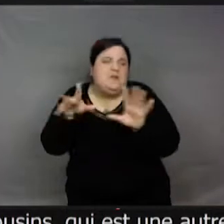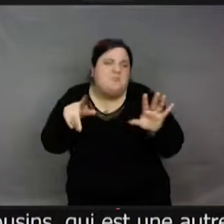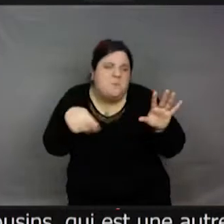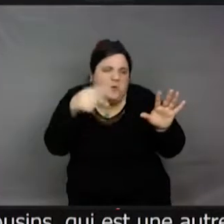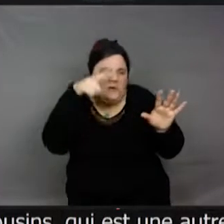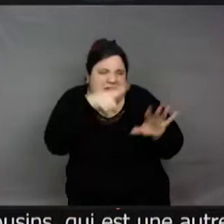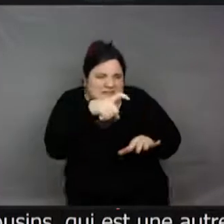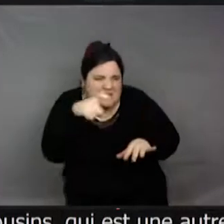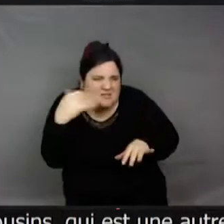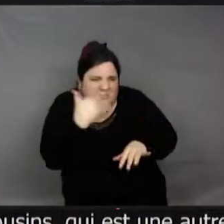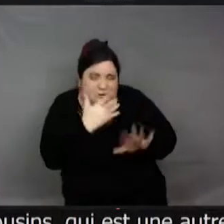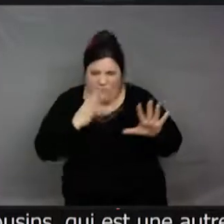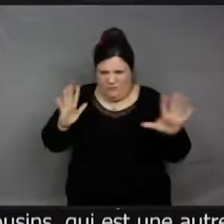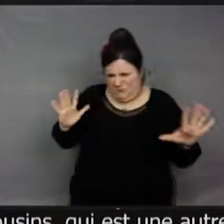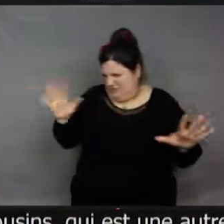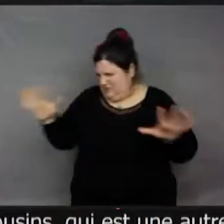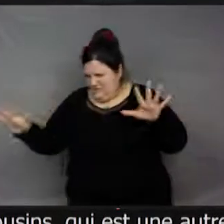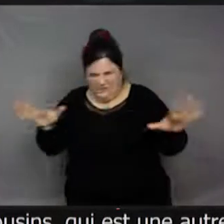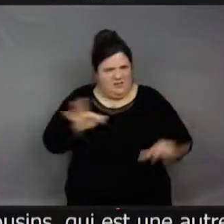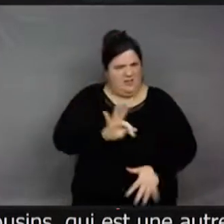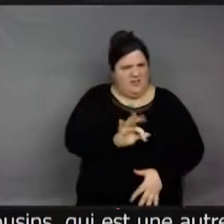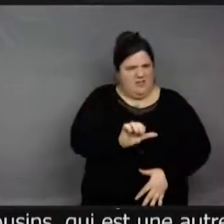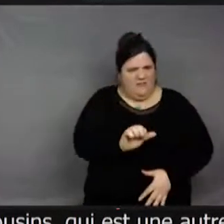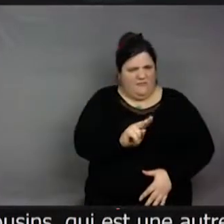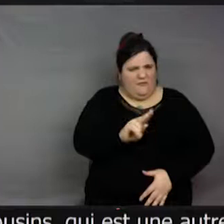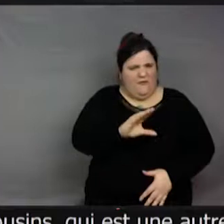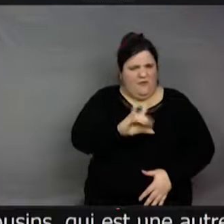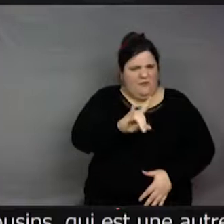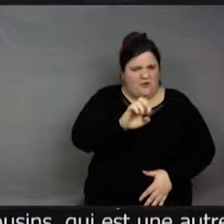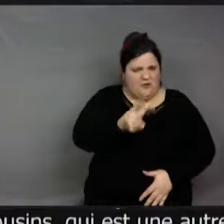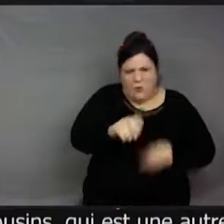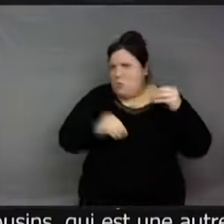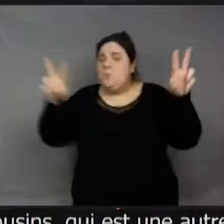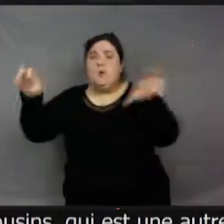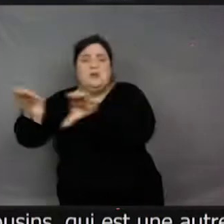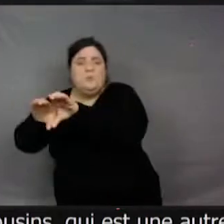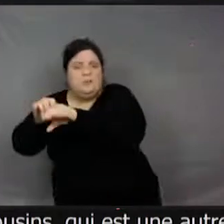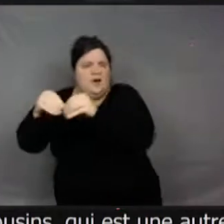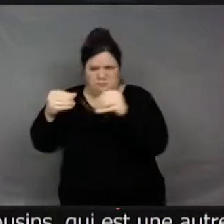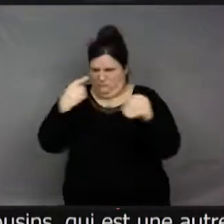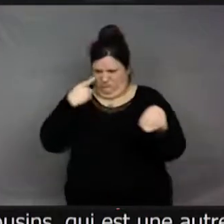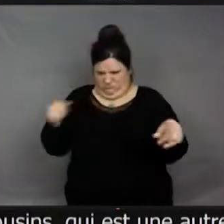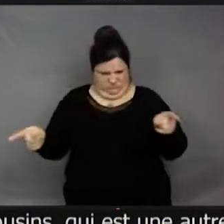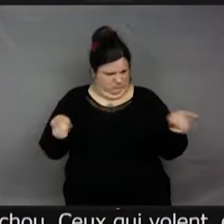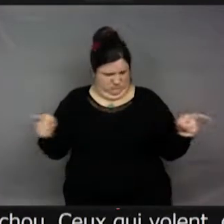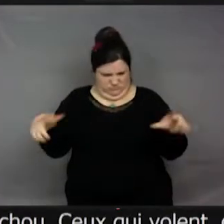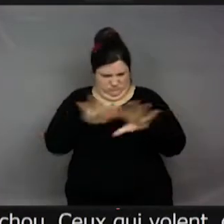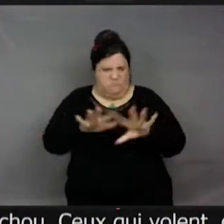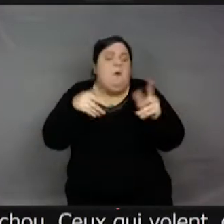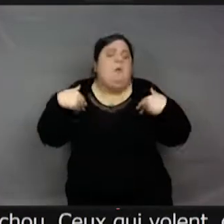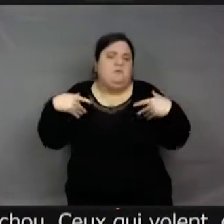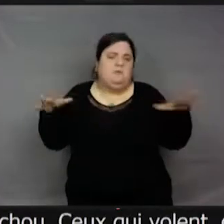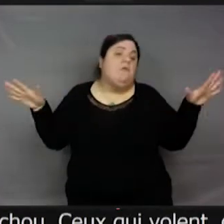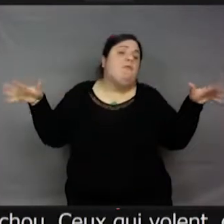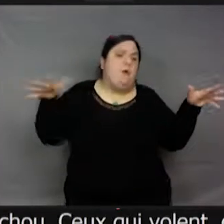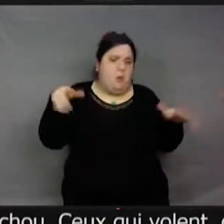Alors parfois, tout le monde confond les faucheux, les cousins. bref, ceux qui volent, les grands trucs qui volent, qui ressemblent à ça, eh bien, il y a d'autres espèces qui ne sont pas dans la